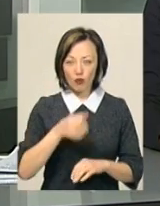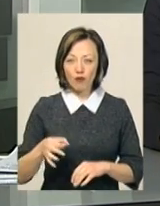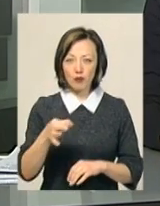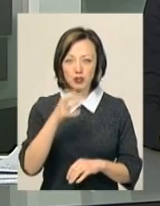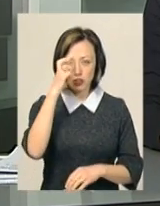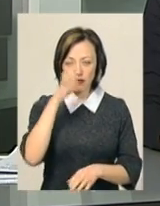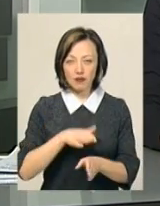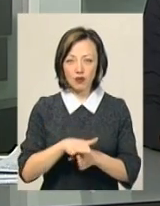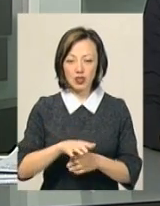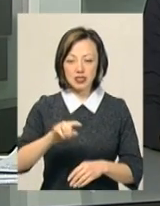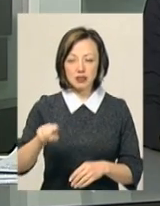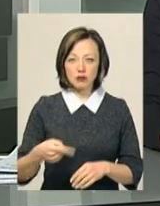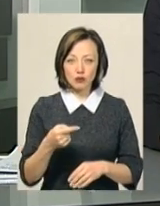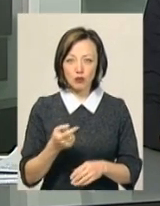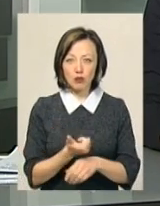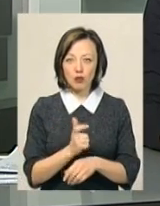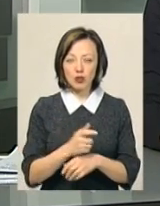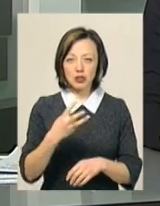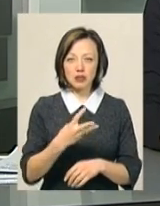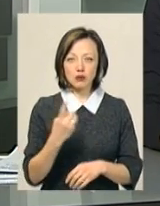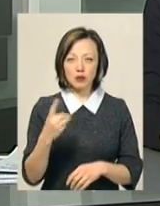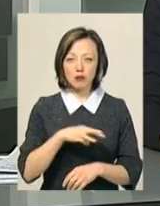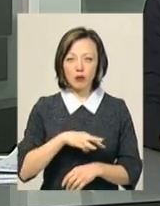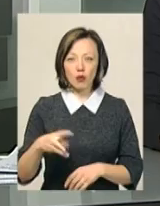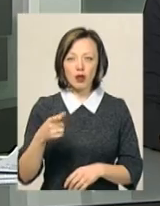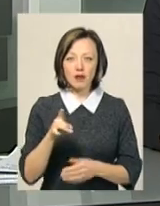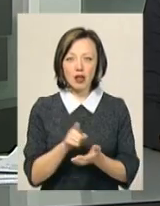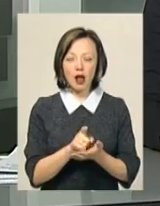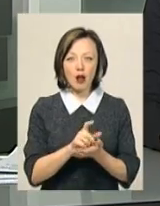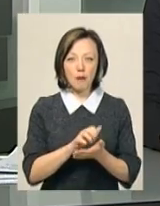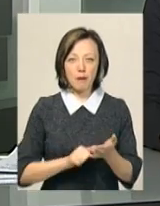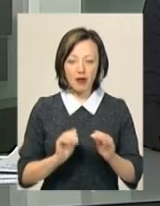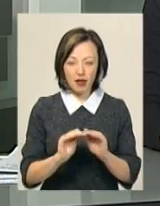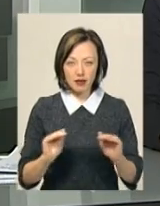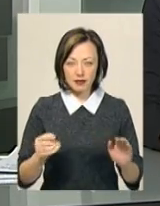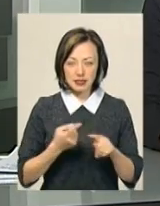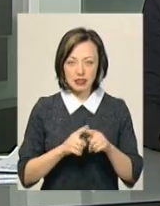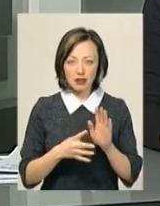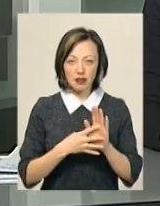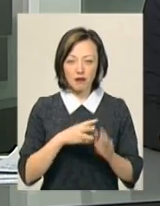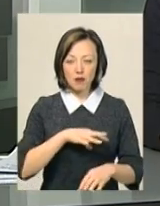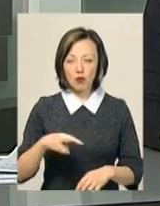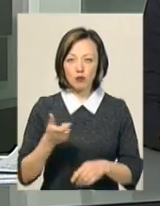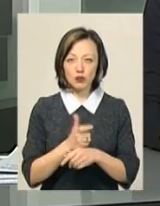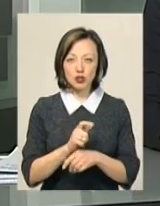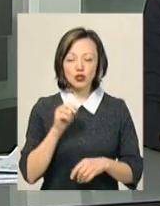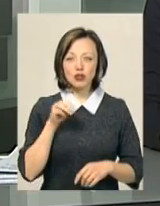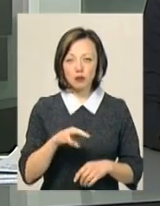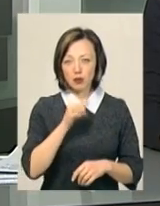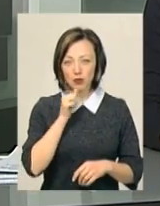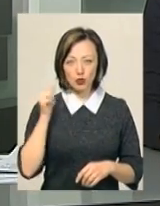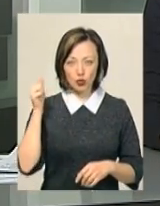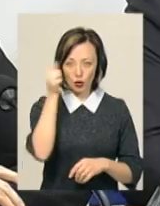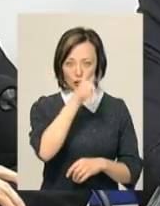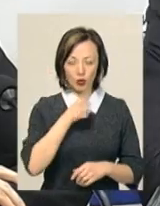державні виконавці стягнули з неплатників понад 31 мільйон гривень аліментів. Це на 9 мільйонів гривень більше, ніж минулого року.